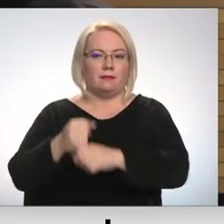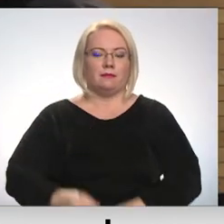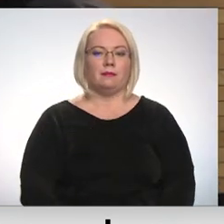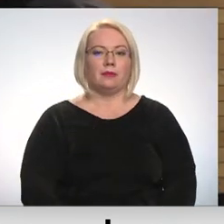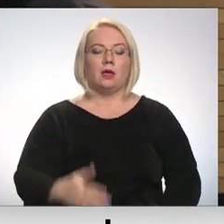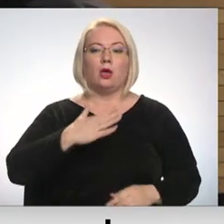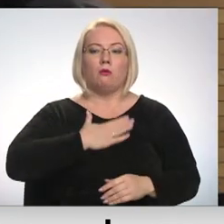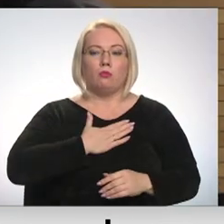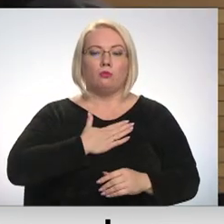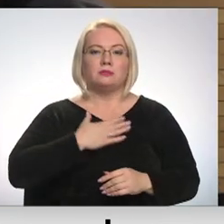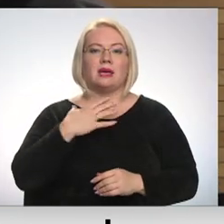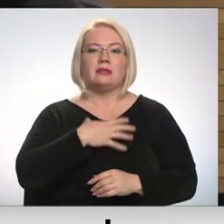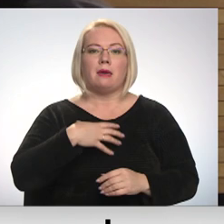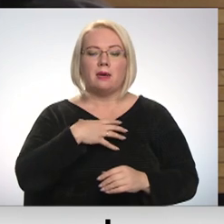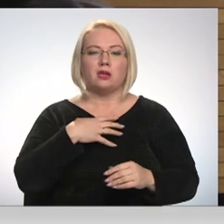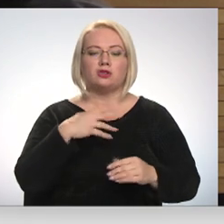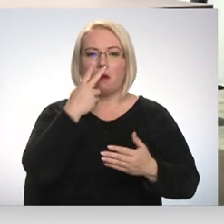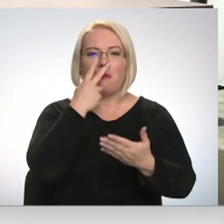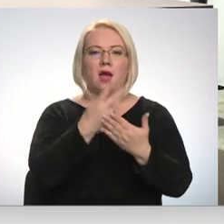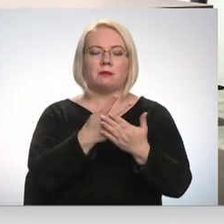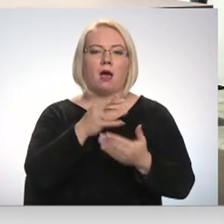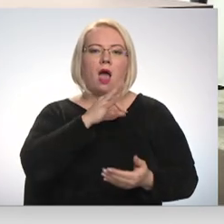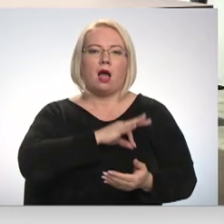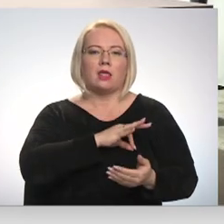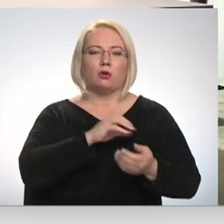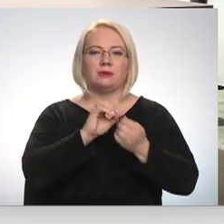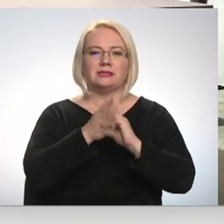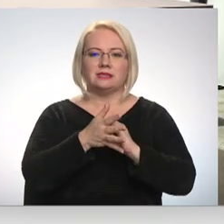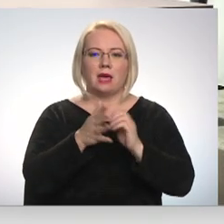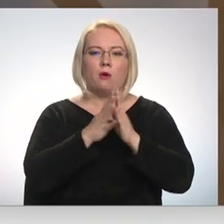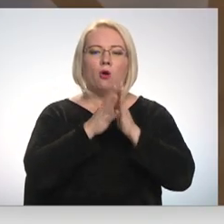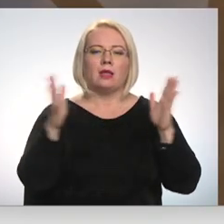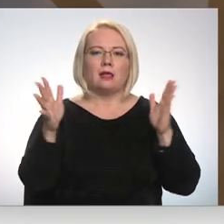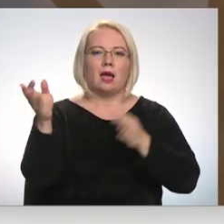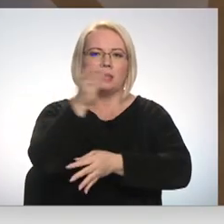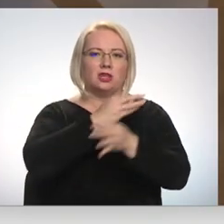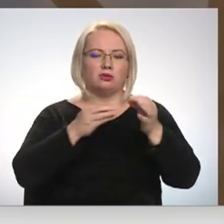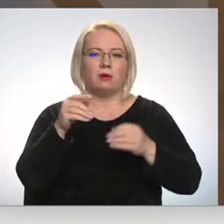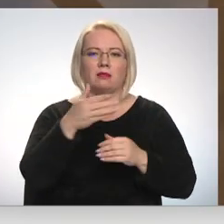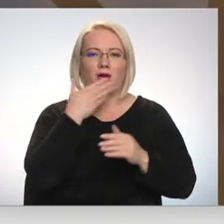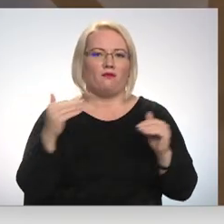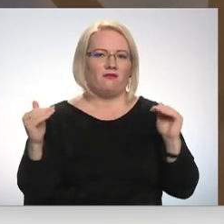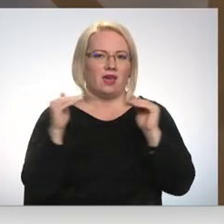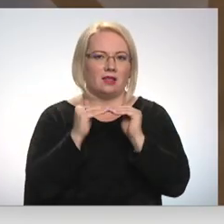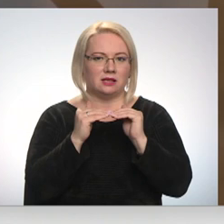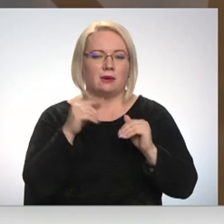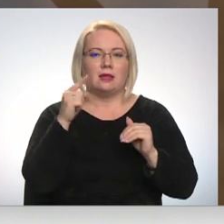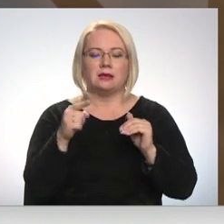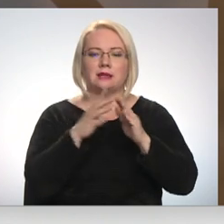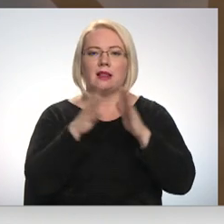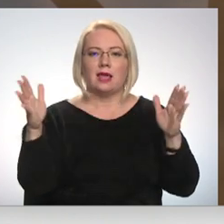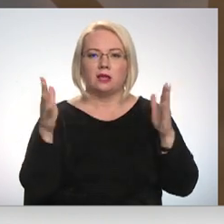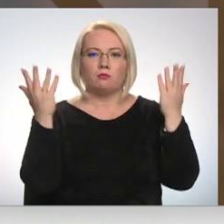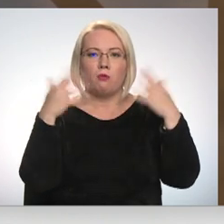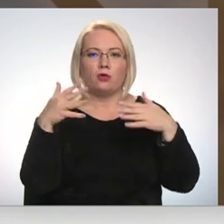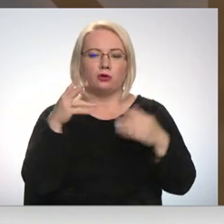Mums ir nepieciešama pārskatāma attalgojuma sistēma un lielāka diskusija par šo nevienu līdzību. Tas ir liels politisks